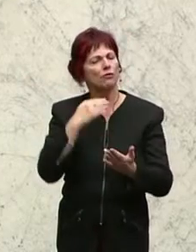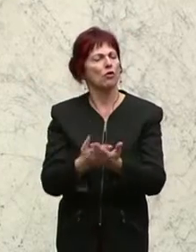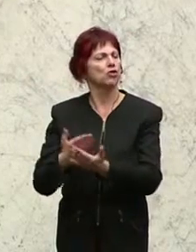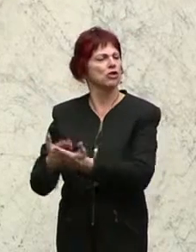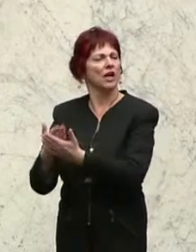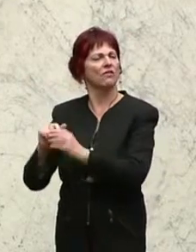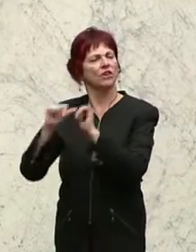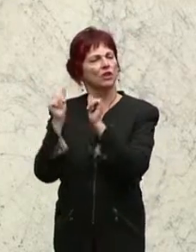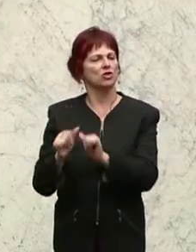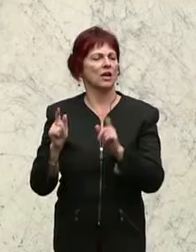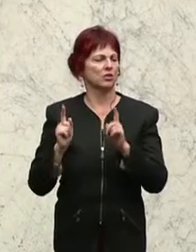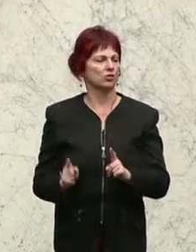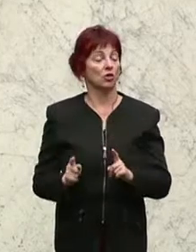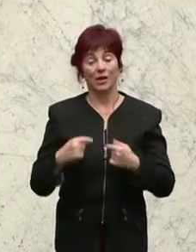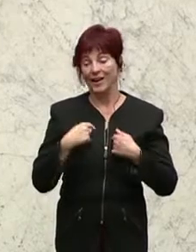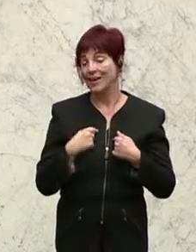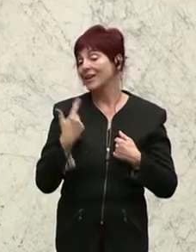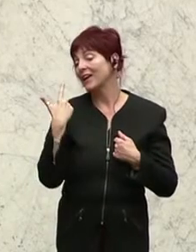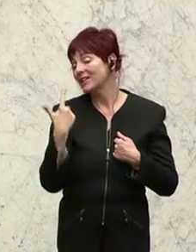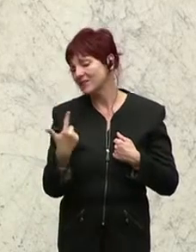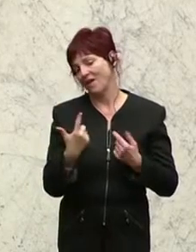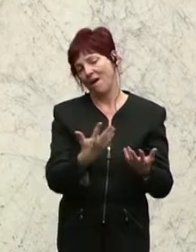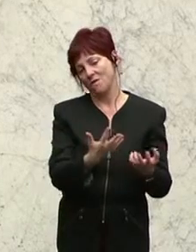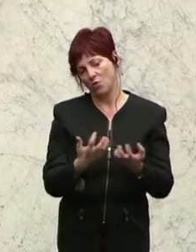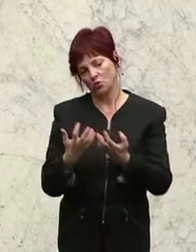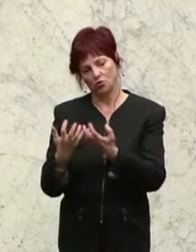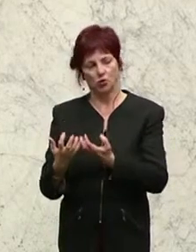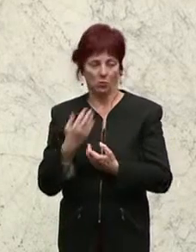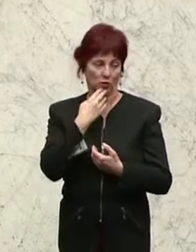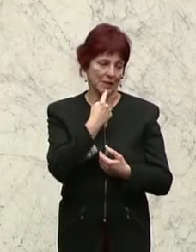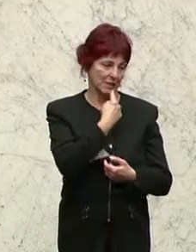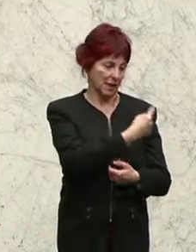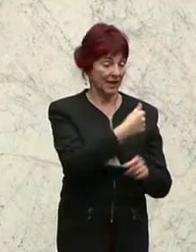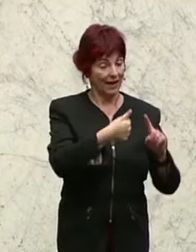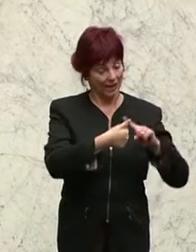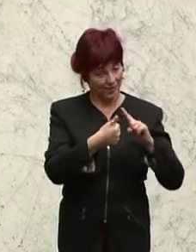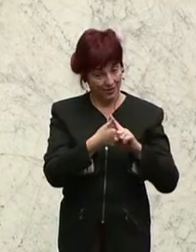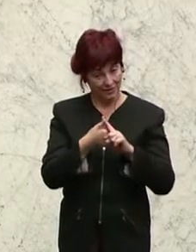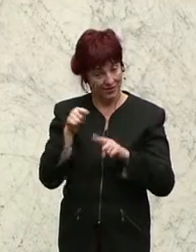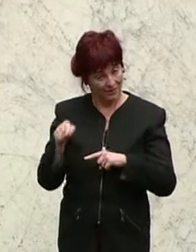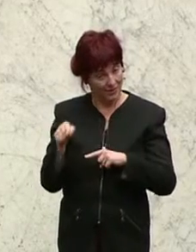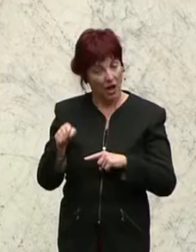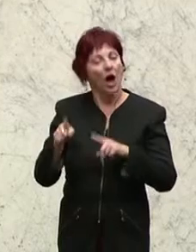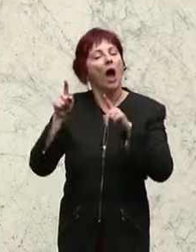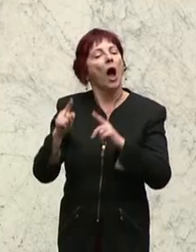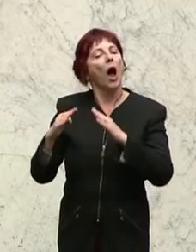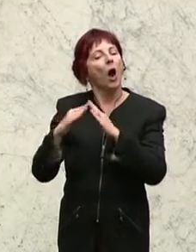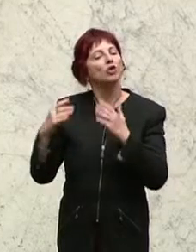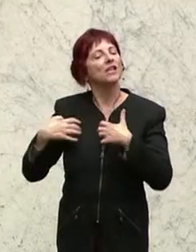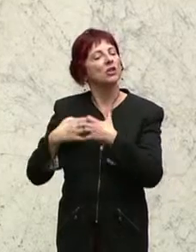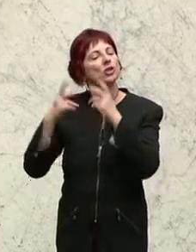zwei konkrete Wünsche, die ich hier äußern möchte. Der eine, es möge ein Museum sein, das die Geschichte